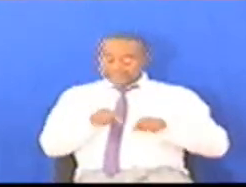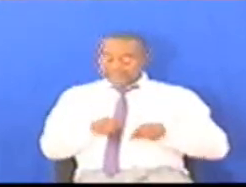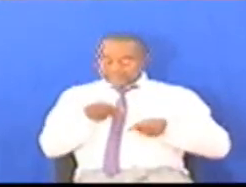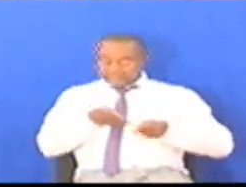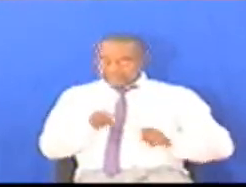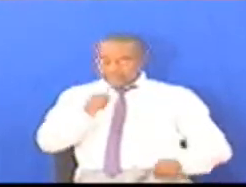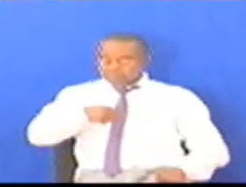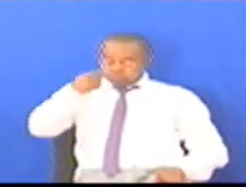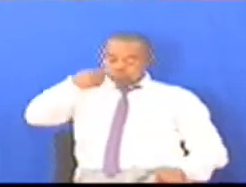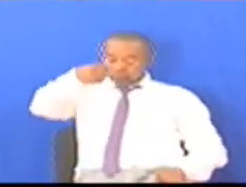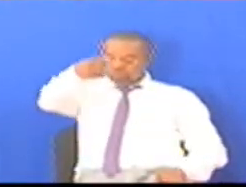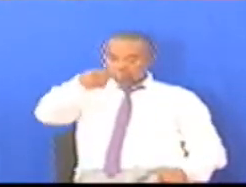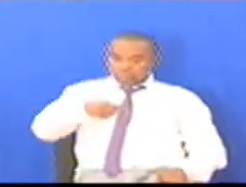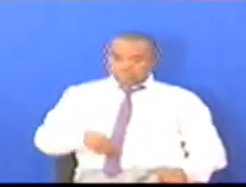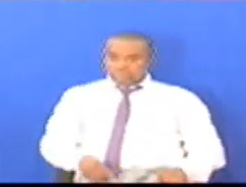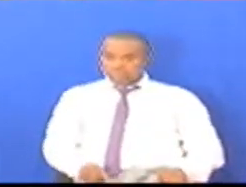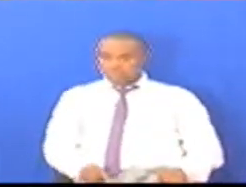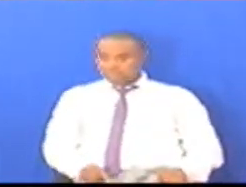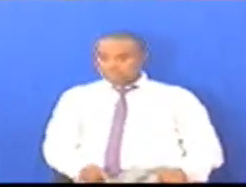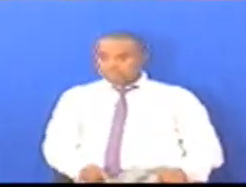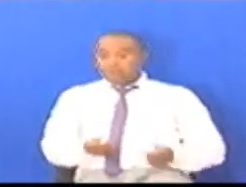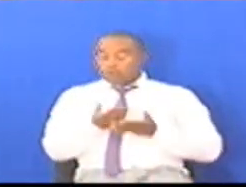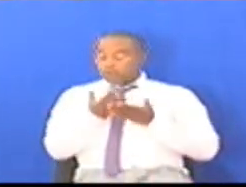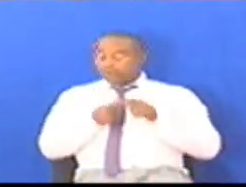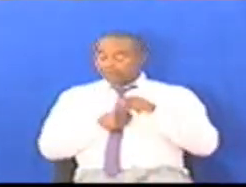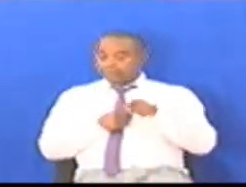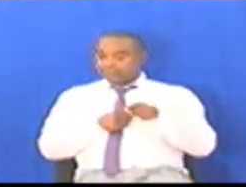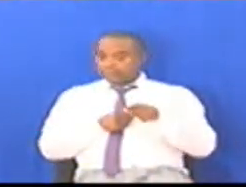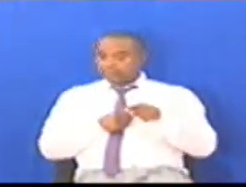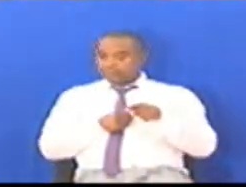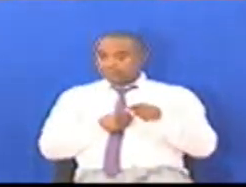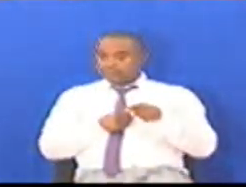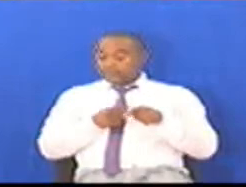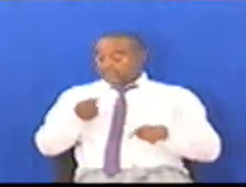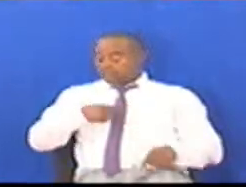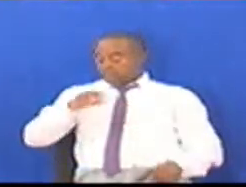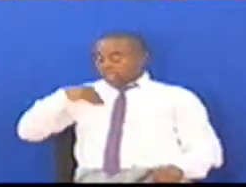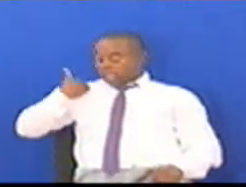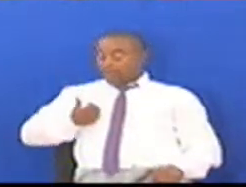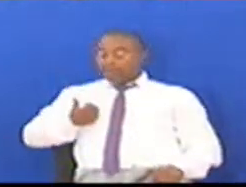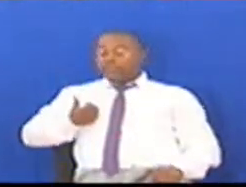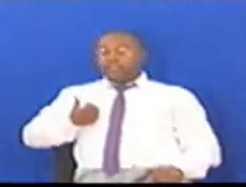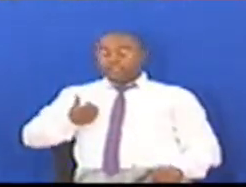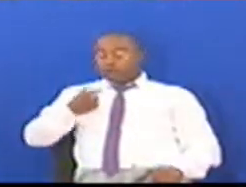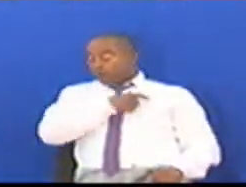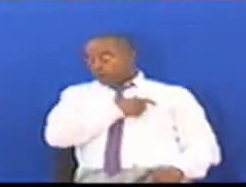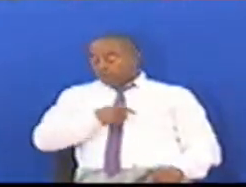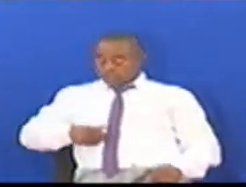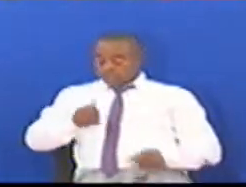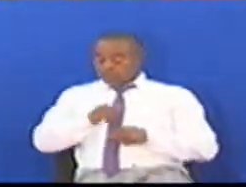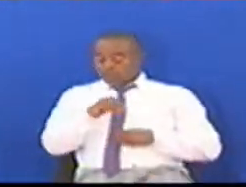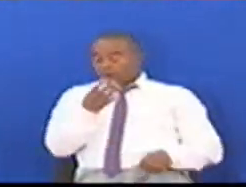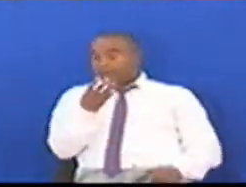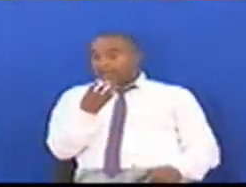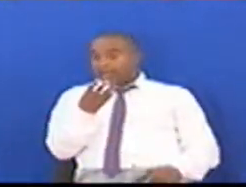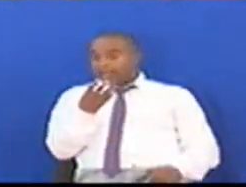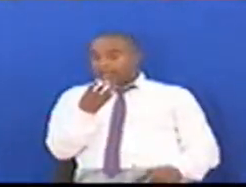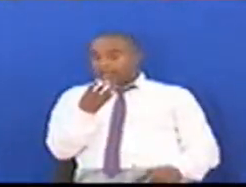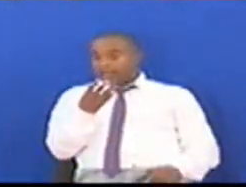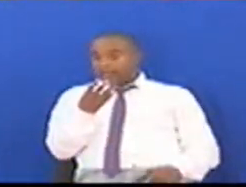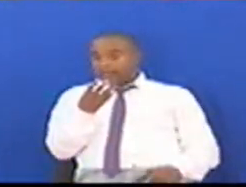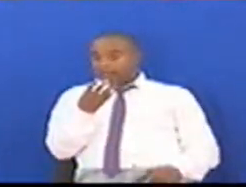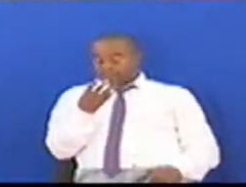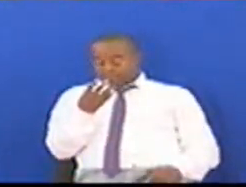kizazi Kijacho Kwa sababu Mirikuwa mke wa raisi wawamu Yane Dr. Jakaya